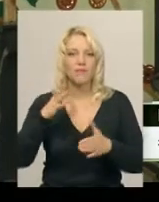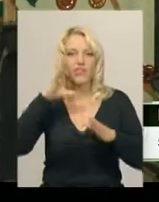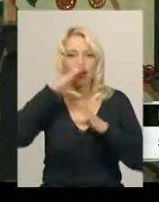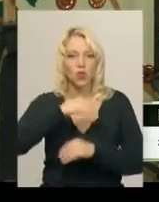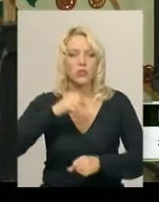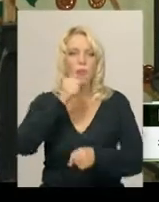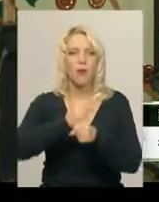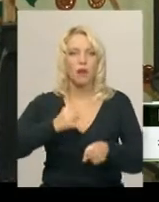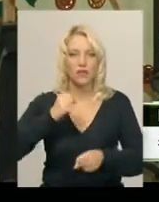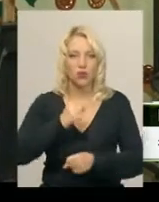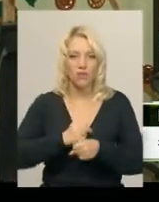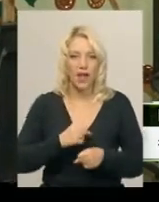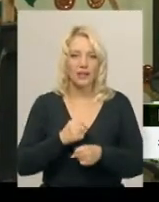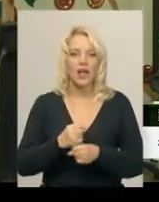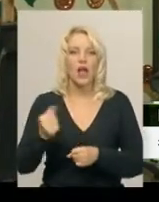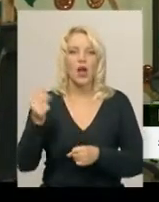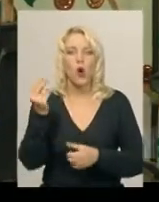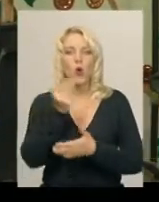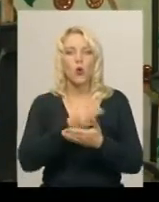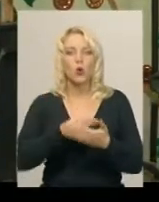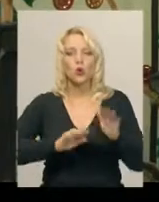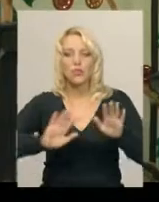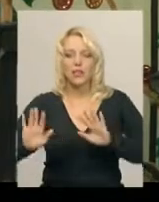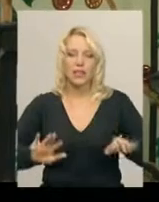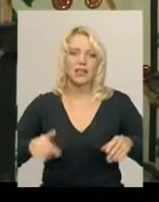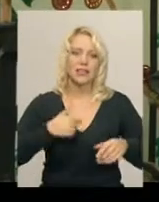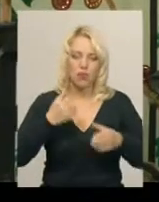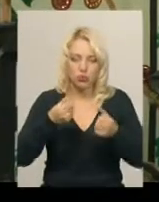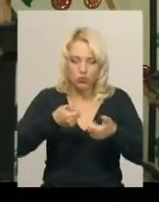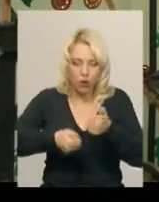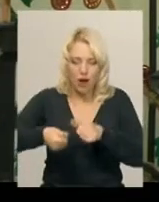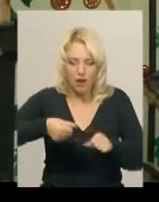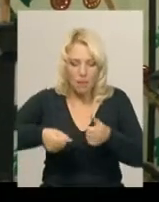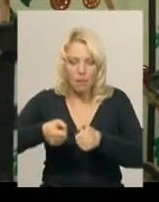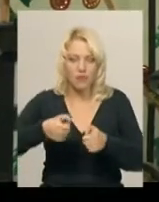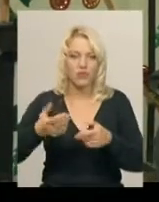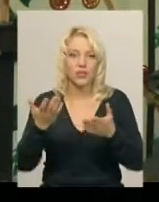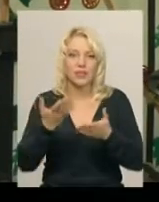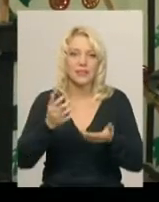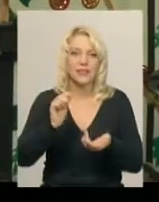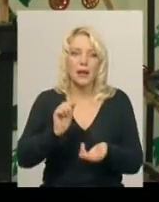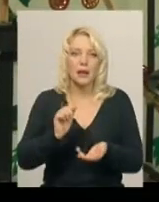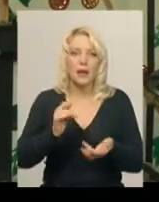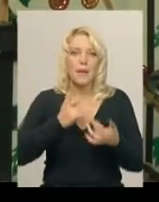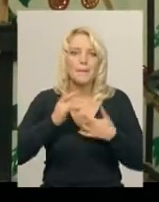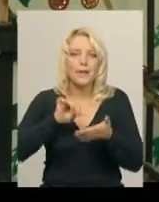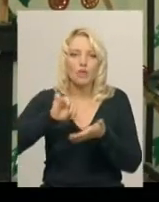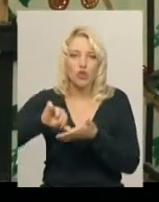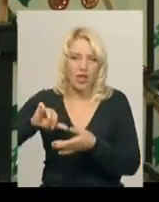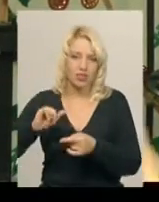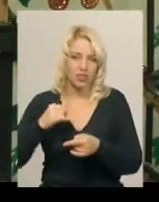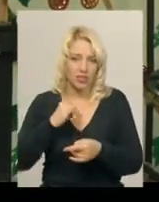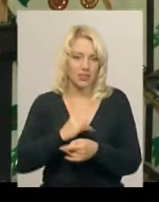художником-декоратором. Я просто ліпив якісь персонажі, також була можливість проявити себе,